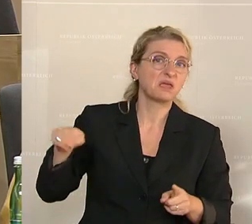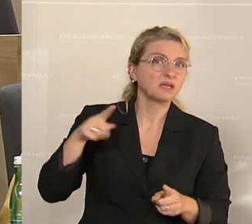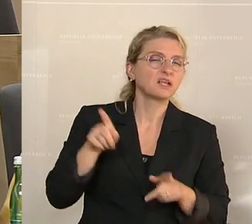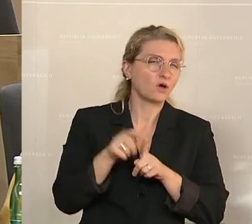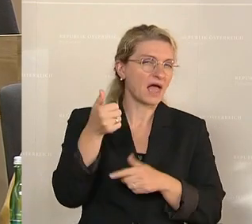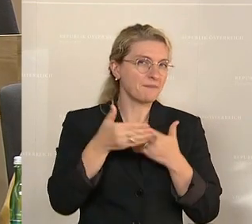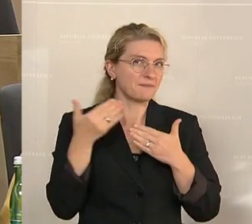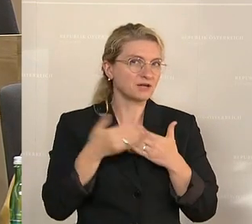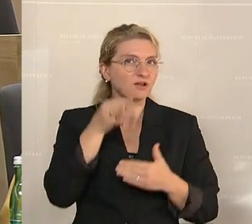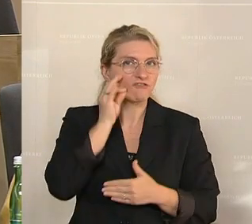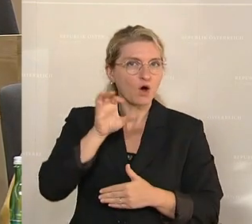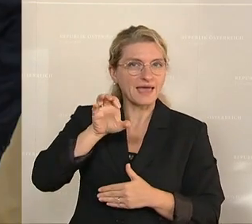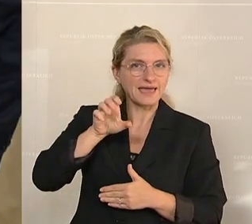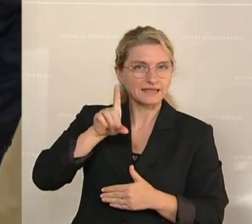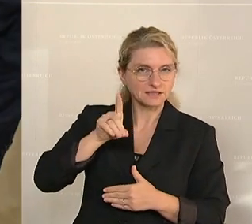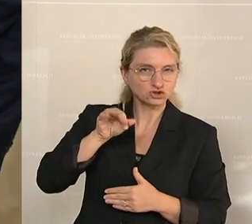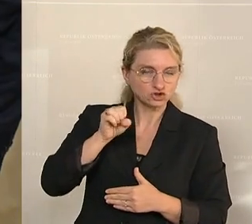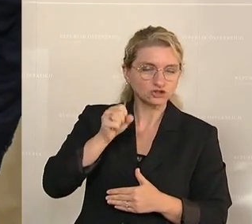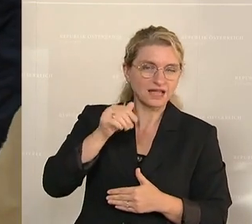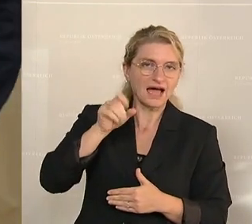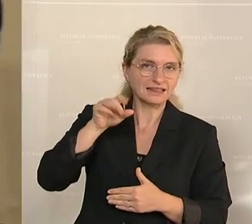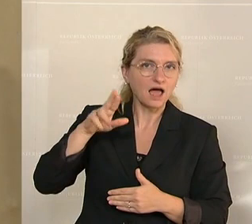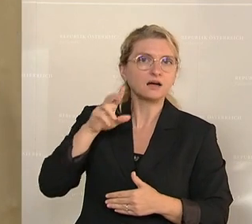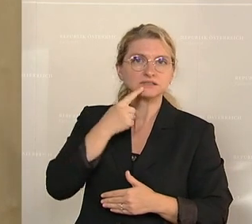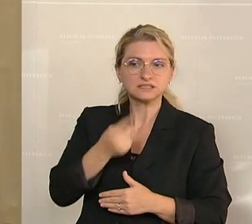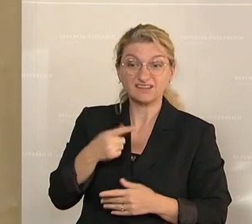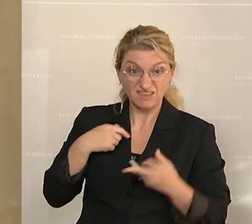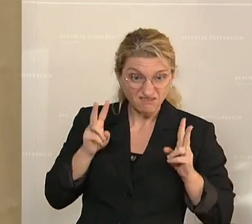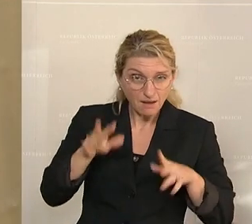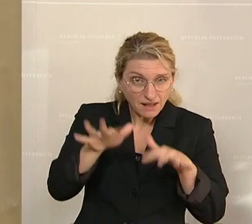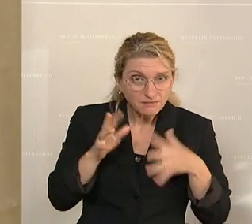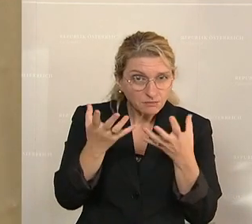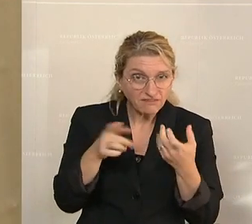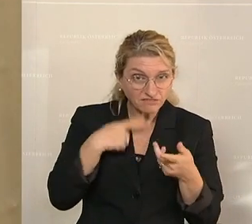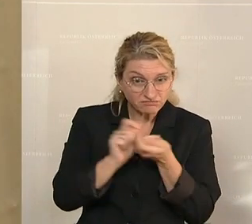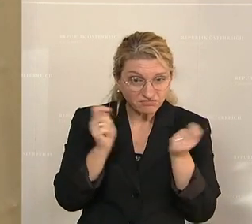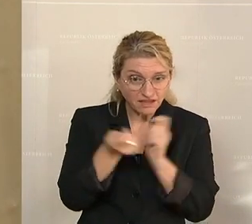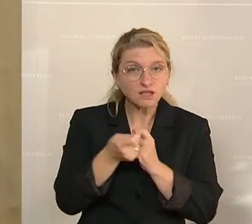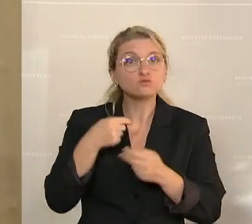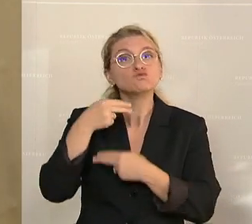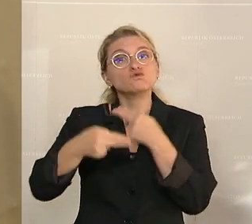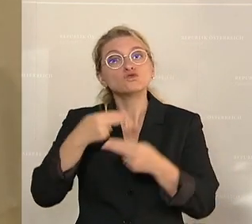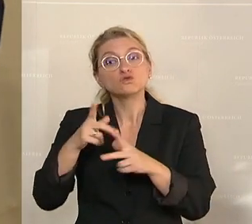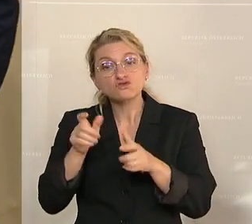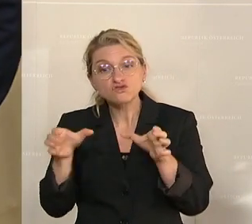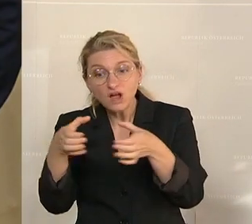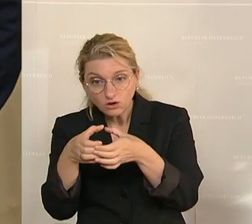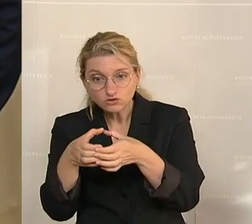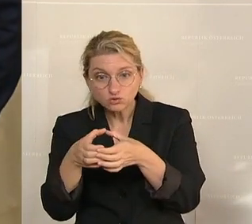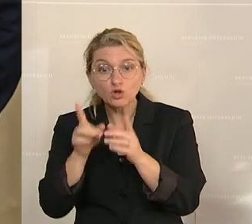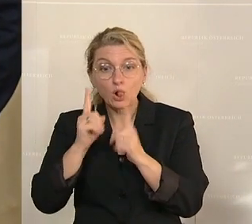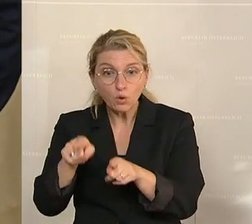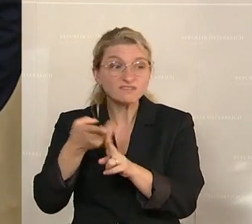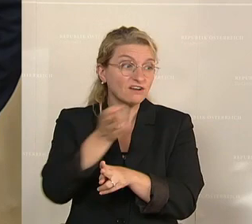ein Beispiel zu dem, was die Frau Edstadler gesagt hat. Wenn wir tatsächlich die parlamentarische Praxis ändern und Untersuchungsausschüsse erst nach gerichtlicher Aufklärung machen,